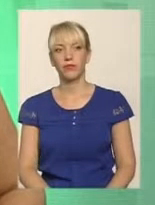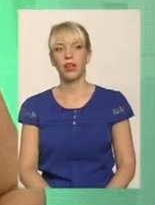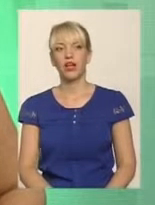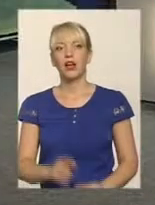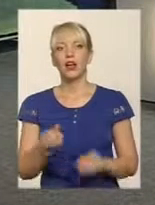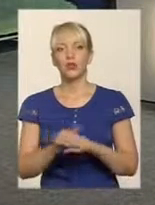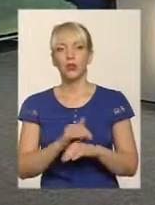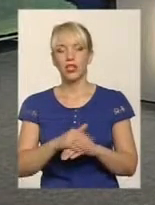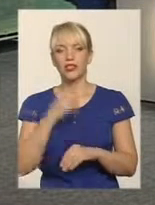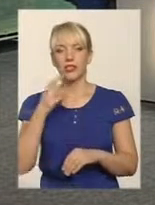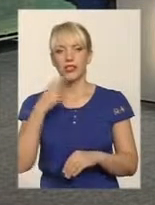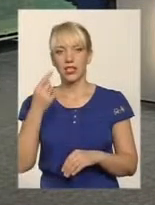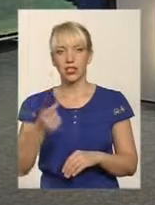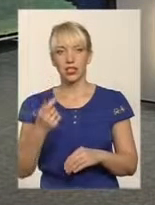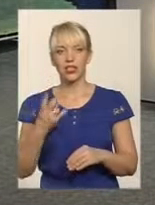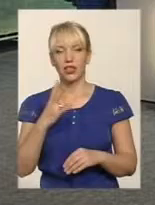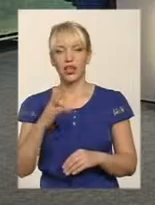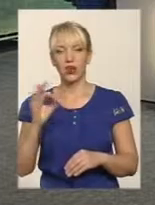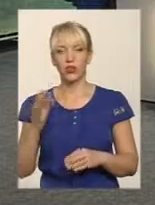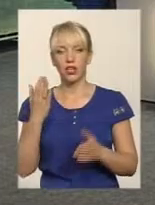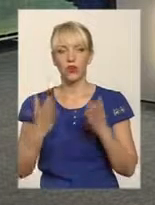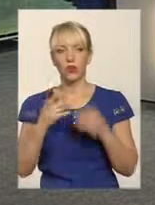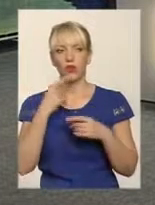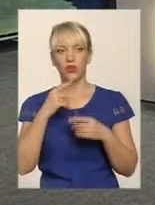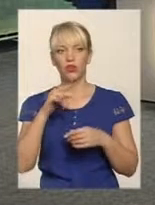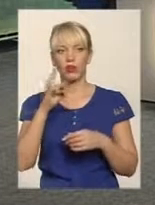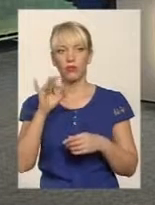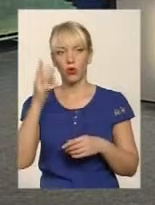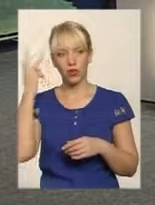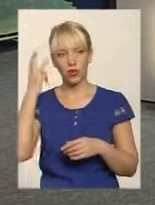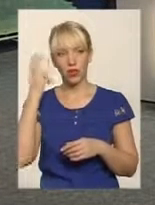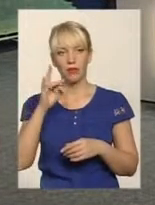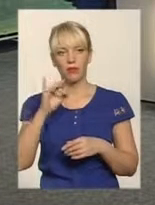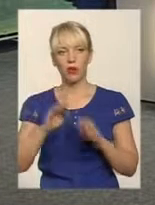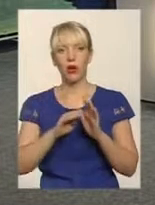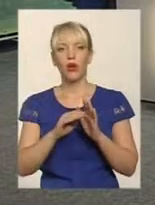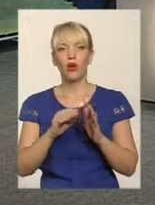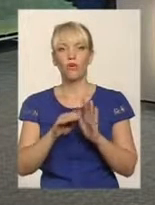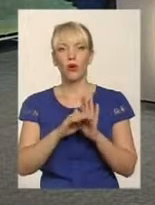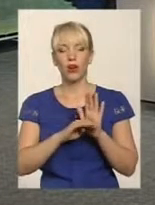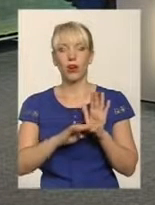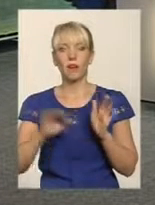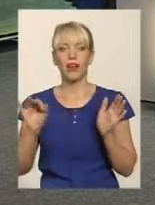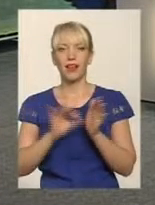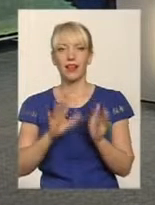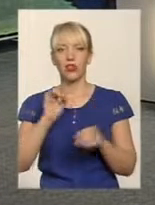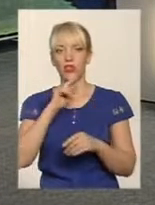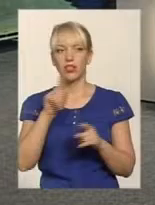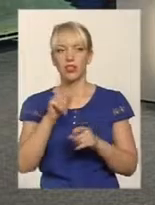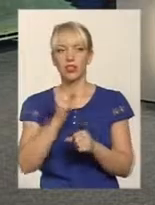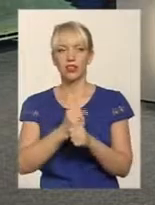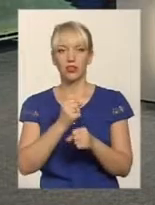Скажіть, будь ласка, Наталія Олександровна, якщо говорити про Хмельницький, про програми енергощадності, які діють в Хмельницькому,